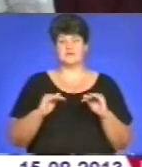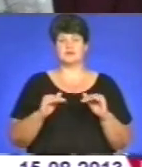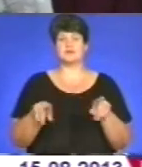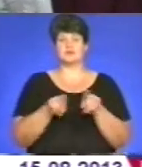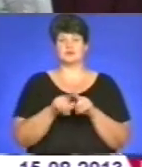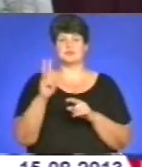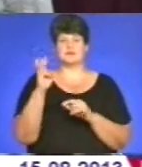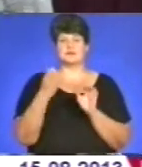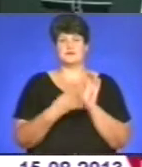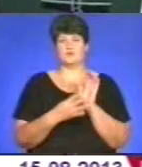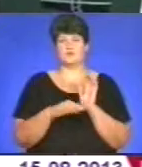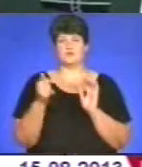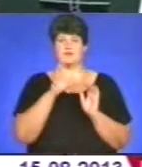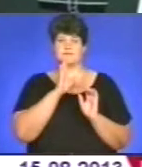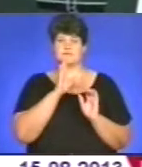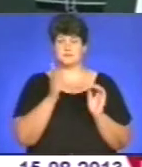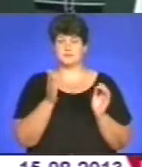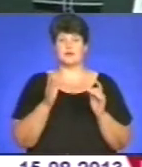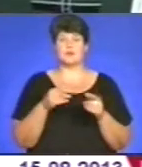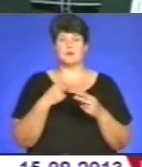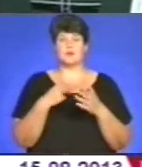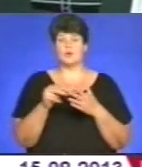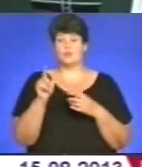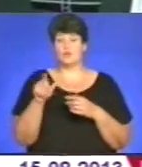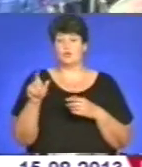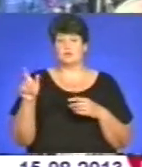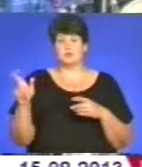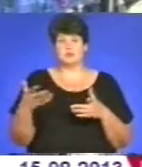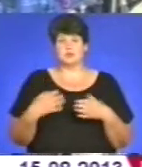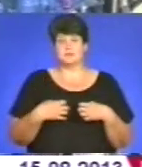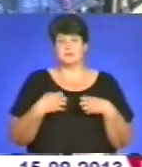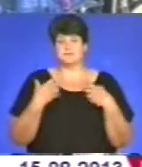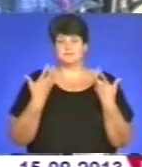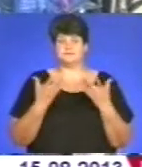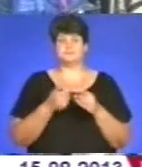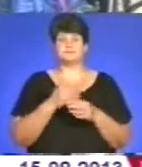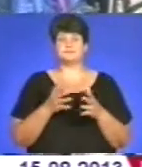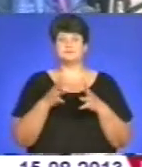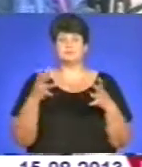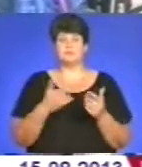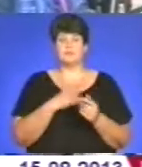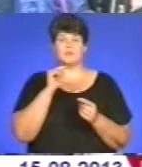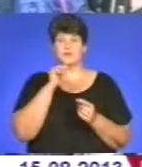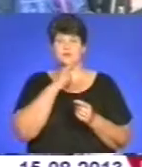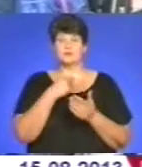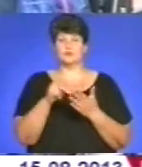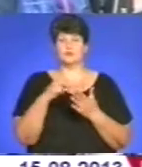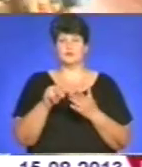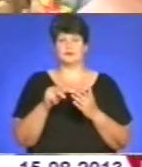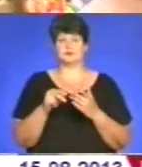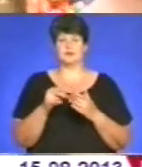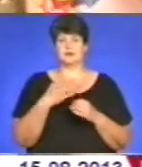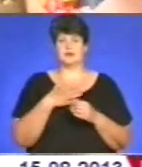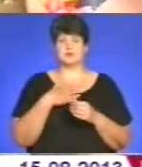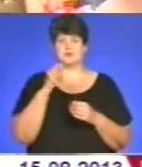Так само по 390 гривень. Покупці від ринкових цін не в захваті. Більшість планує економити і купувати товари вітчизняного виробництва.